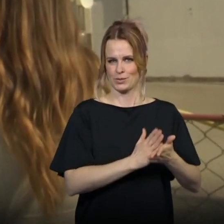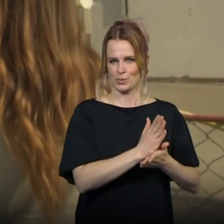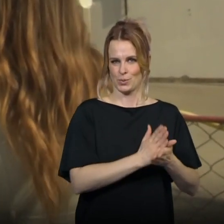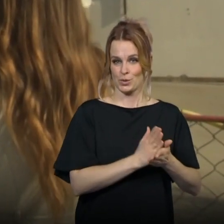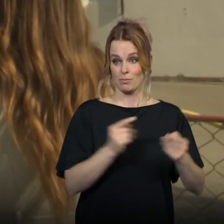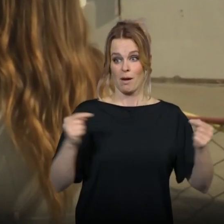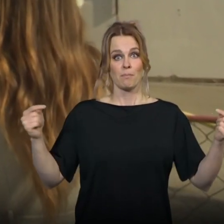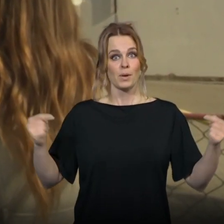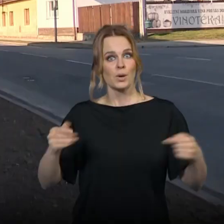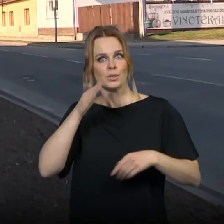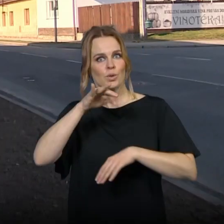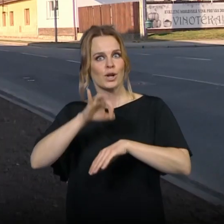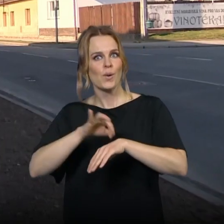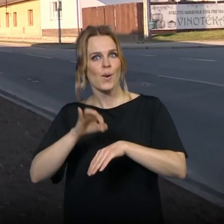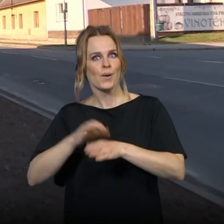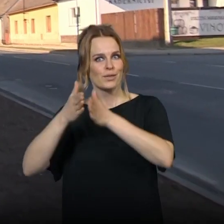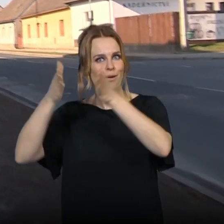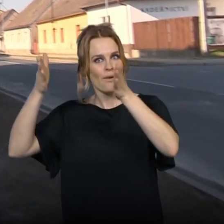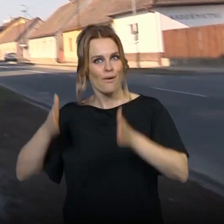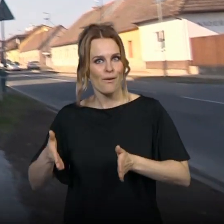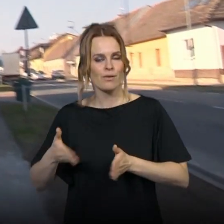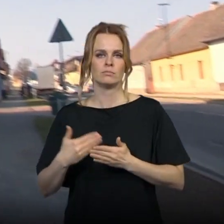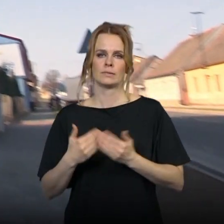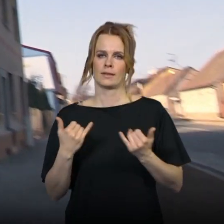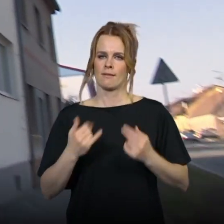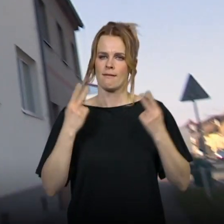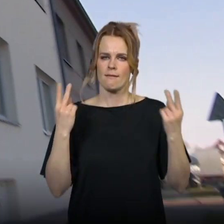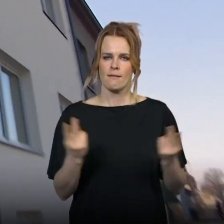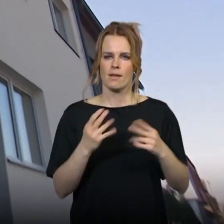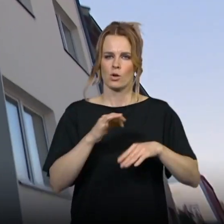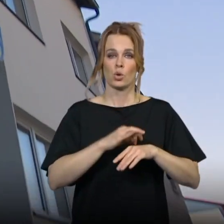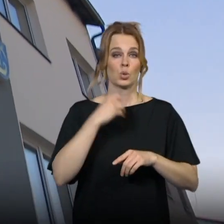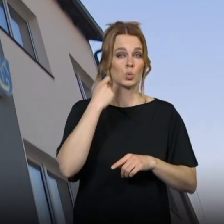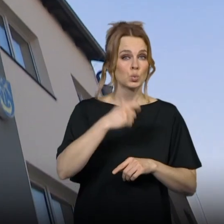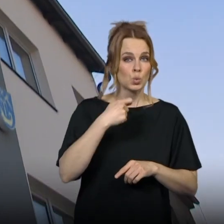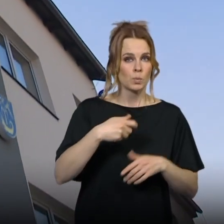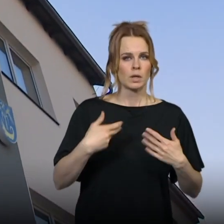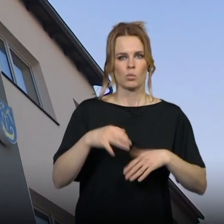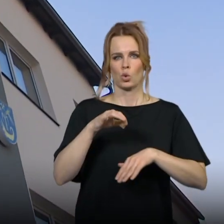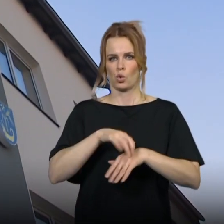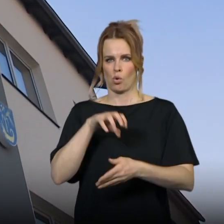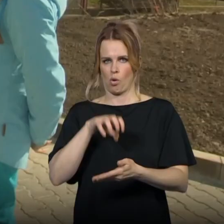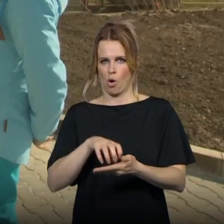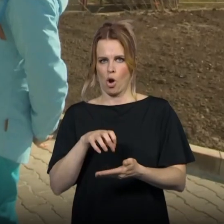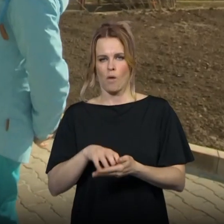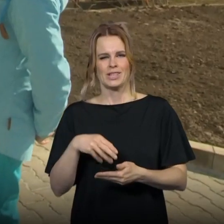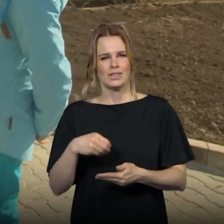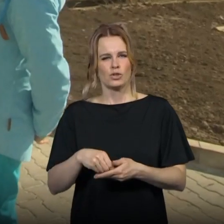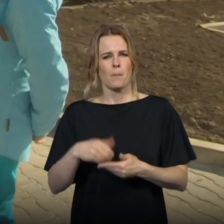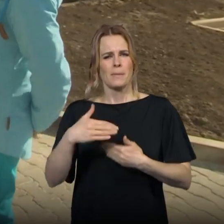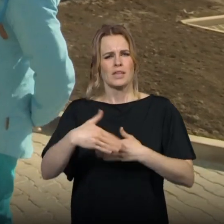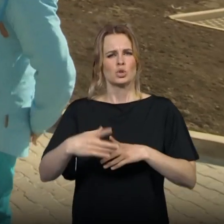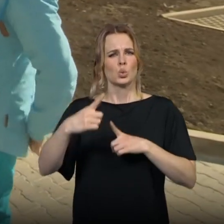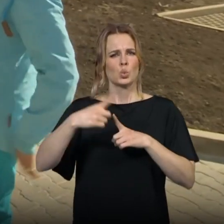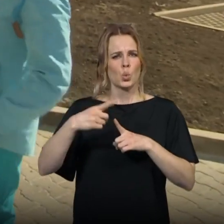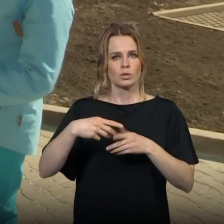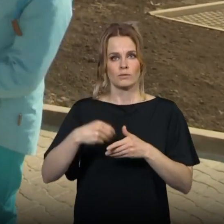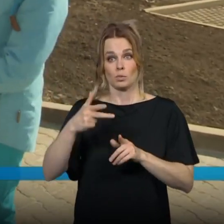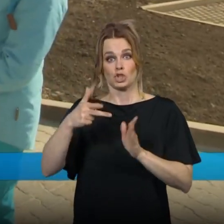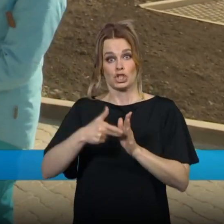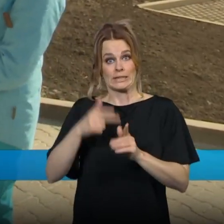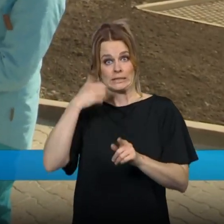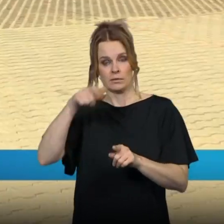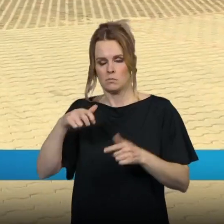budou mít obě dámy jen přes plot. Sehnat zubaře nebo praktického lékaře byl pro lidi v třítisícové Tlučné dlouhou dobu problém. My jsme